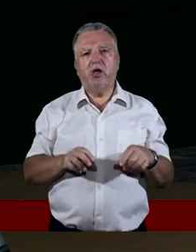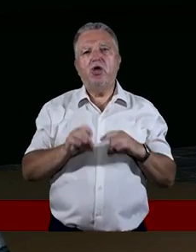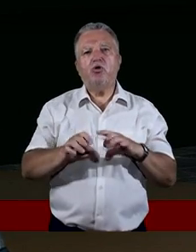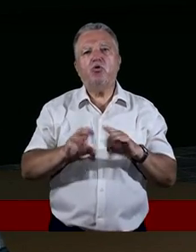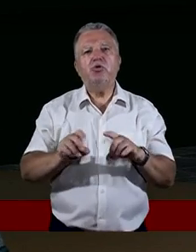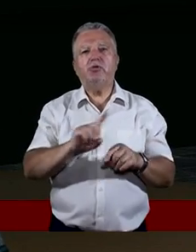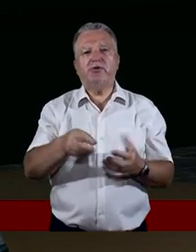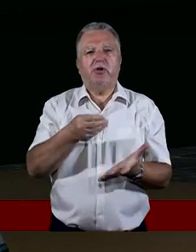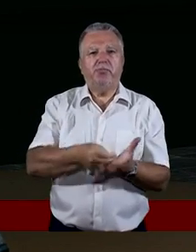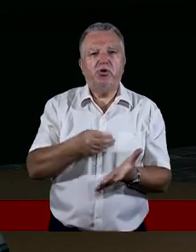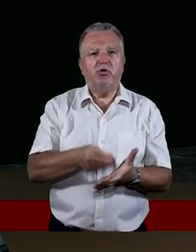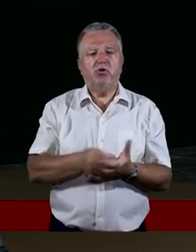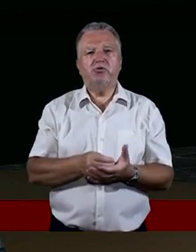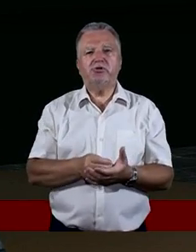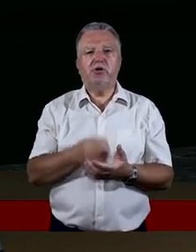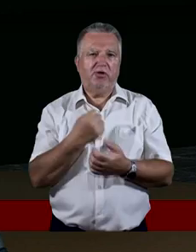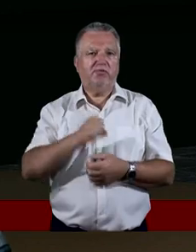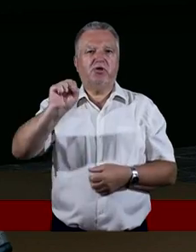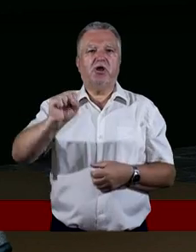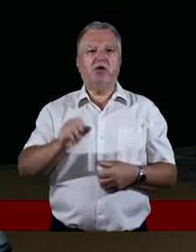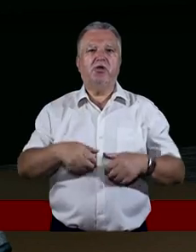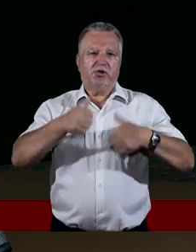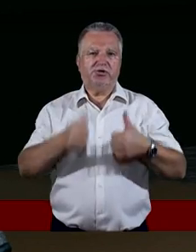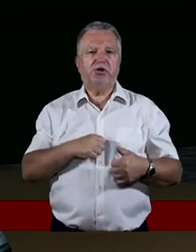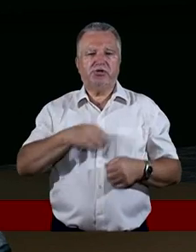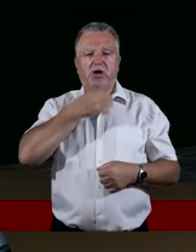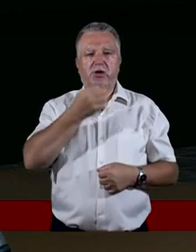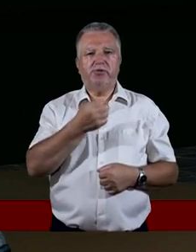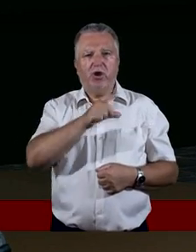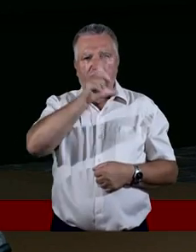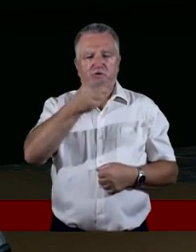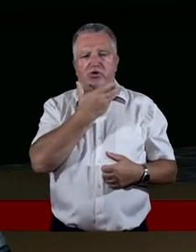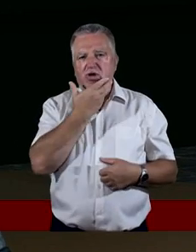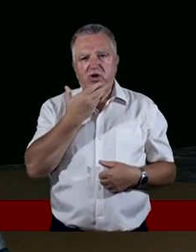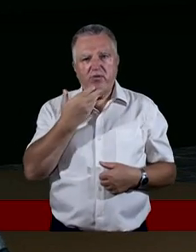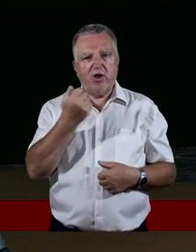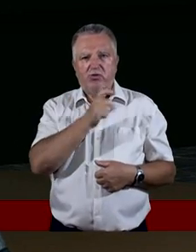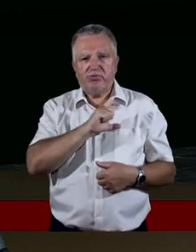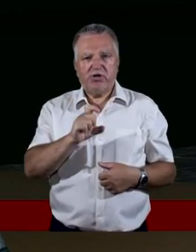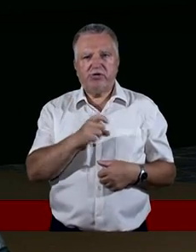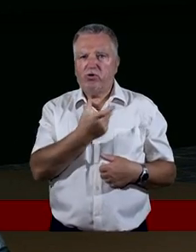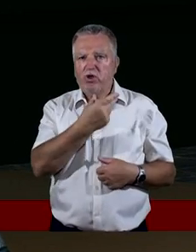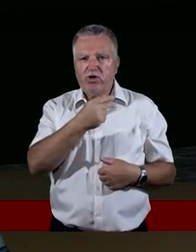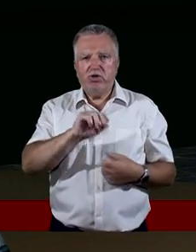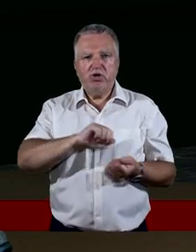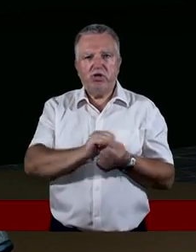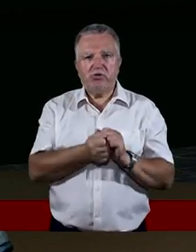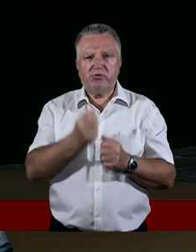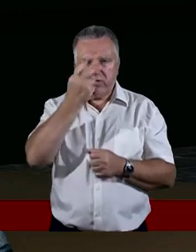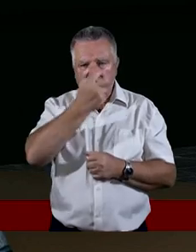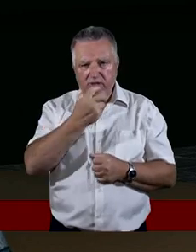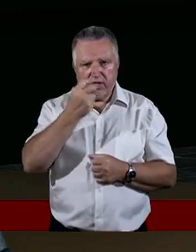za karierą, za sukcesem, za bycie lepszym. Ludzie nie mają czasu i nie są w najmniejszym stopniu zainteresowani